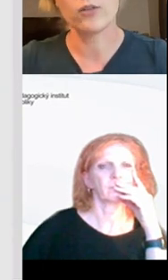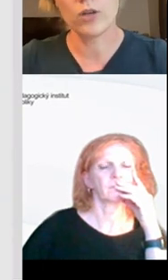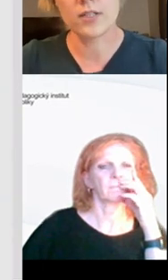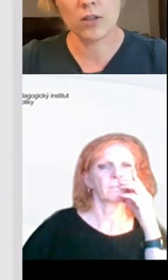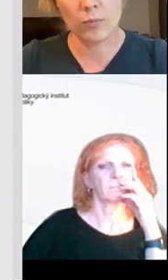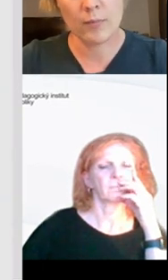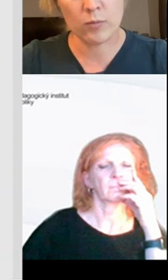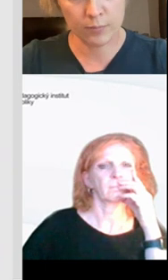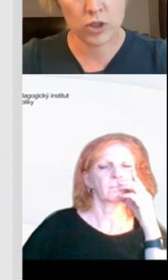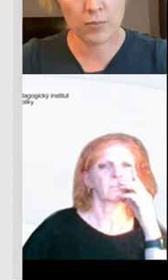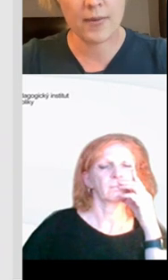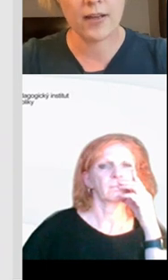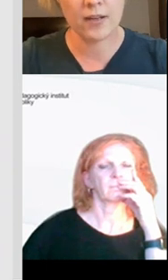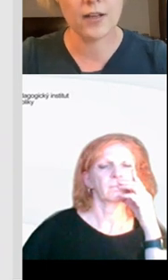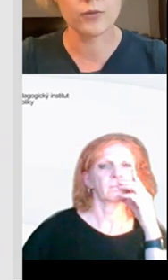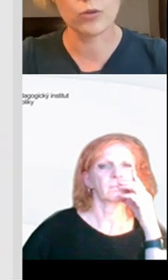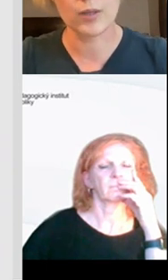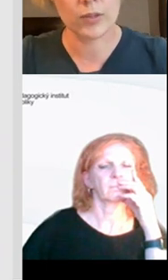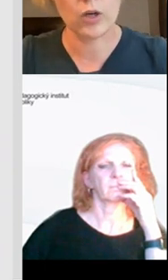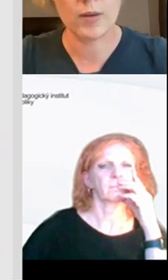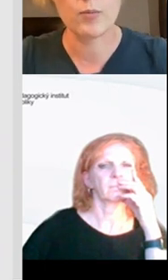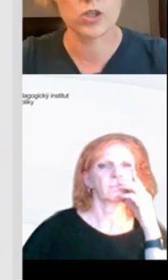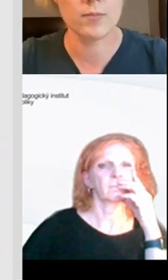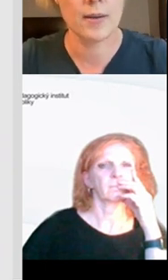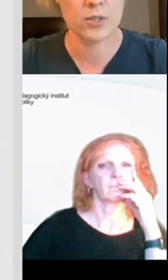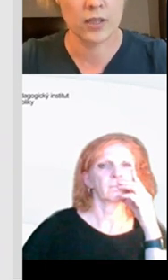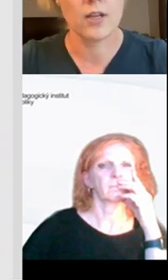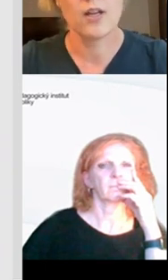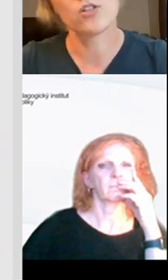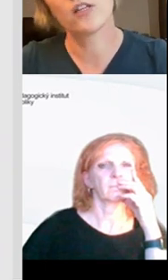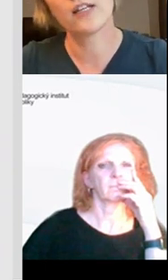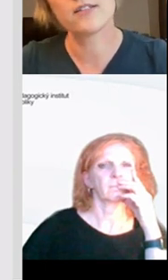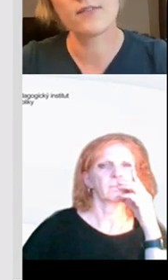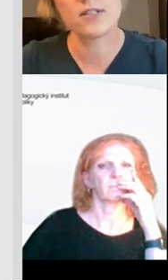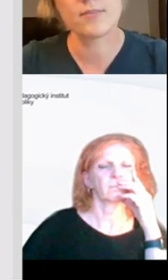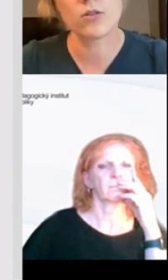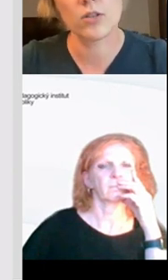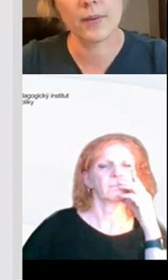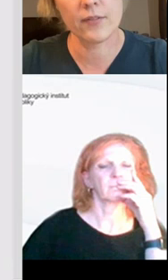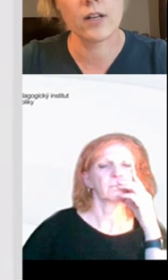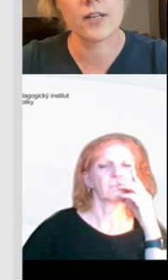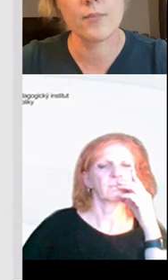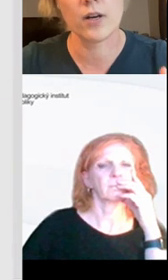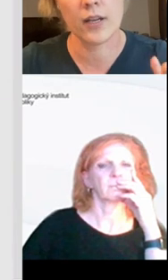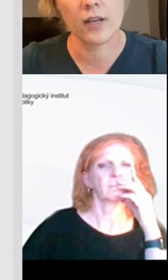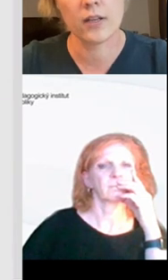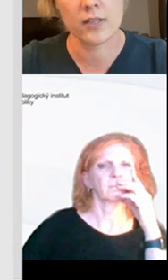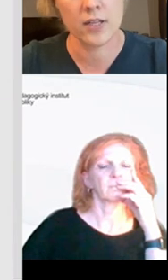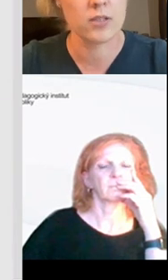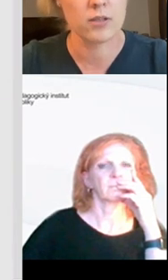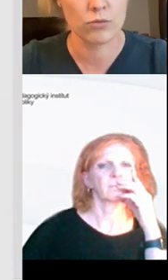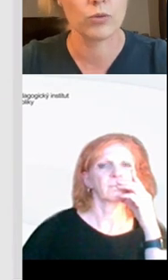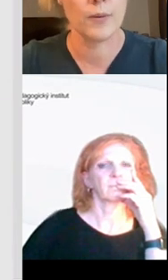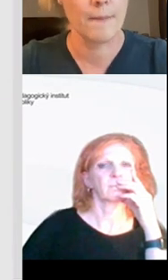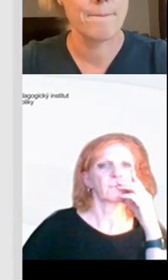odpoledne. A to je věc, kterou my mu potřebujeme vnuknout, kterou my mu potřebujeme předat. Takže i tyhle z ty věcí by se do těch pravidel klidně mohly